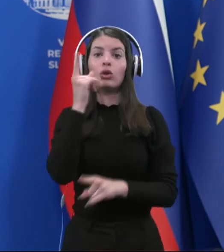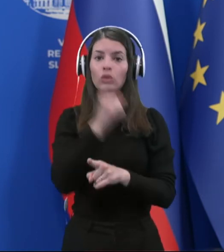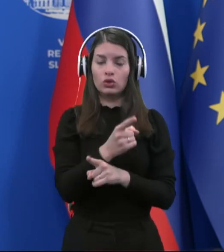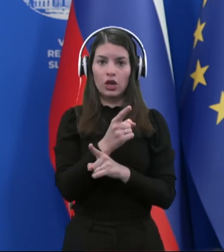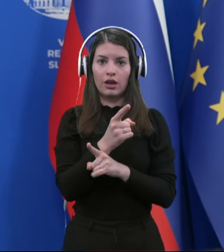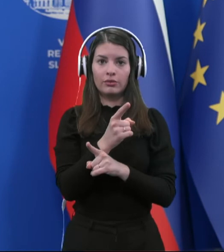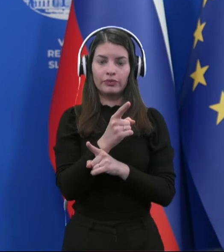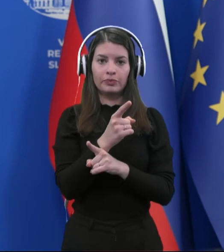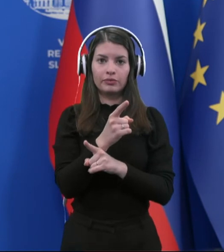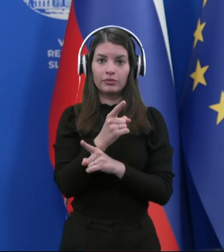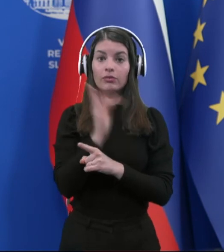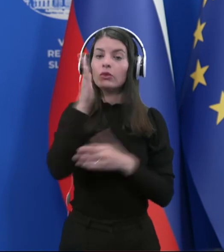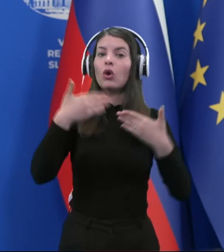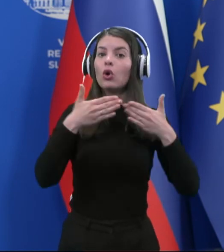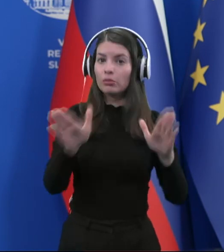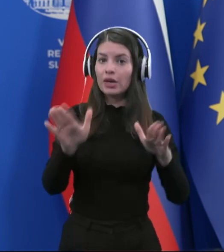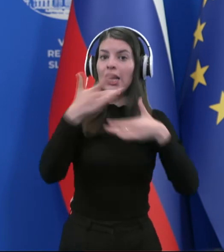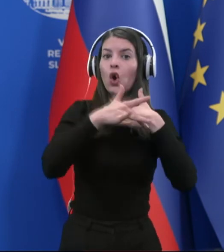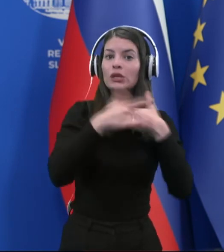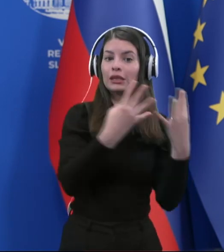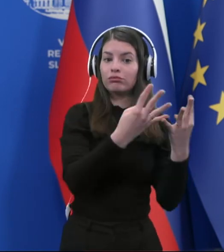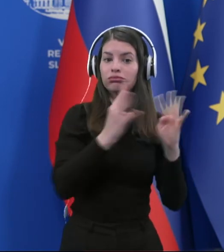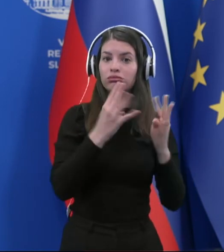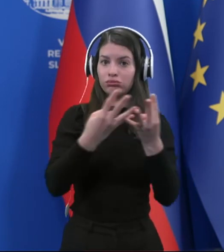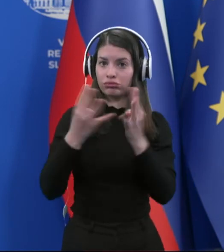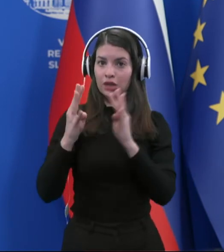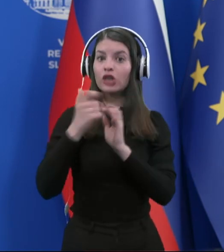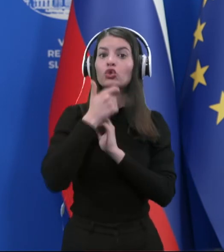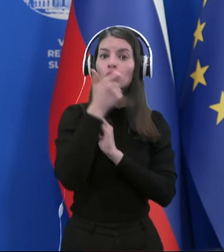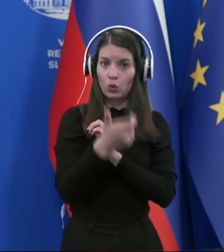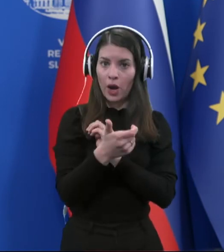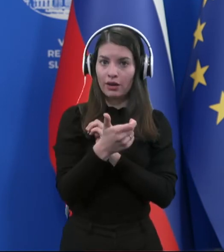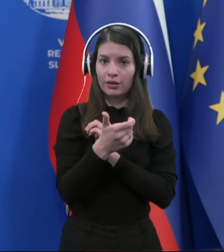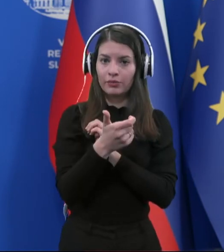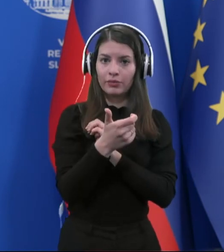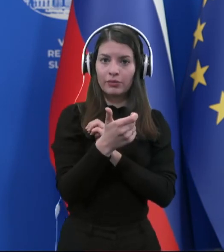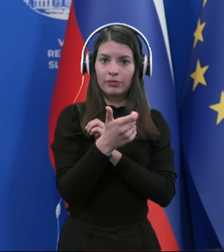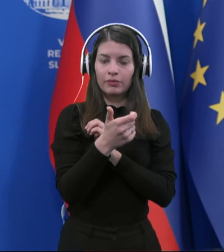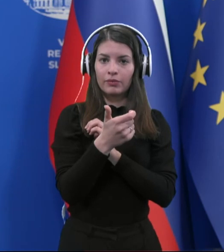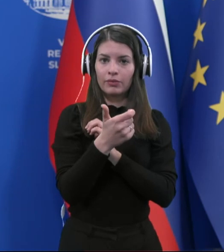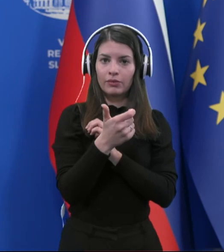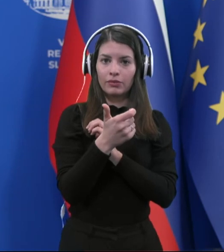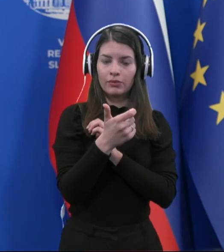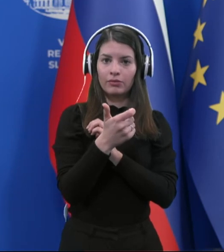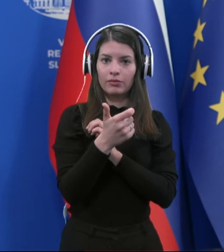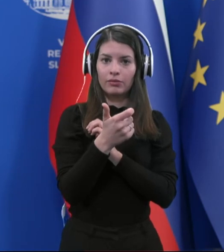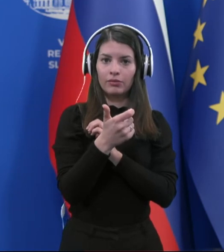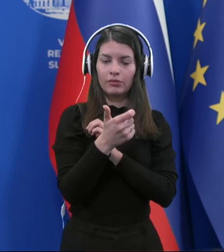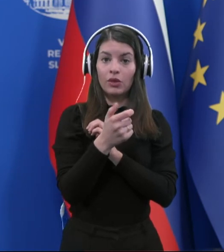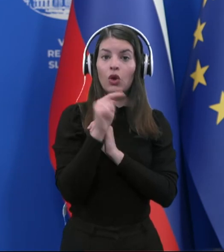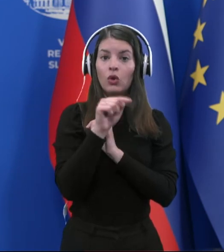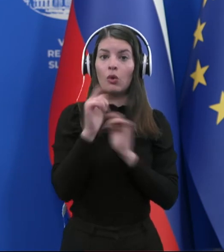da se odpiranje gostinskih lokalov na odprtih terasah in zunanih prostorih